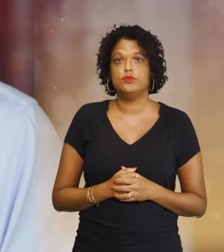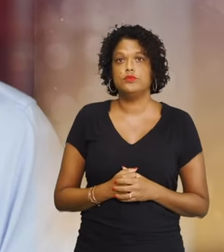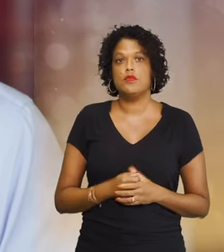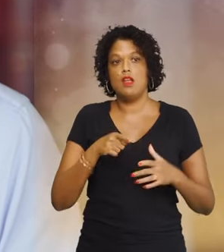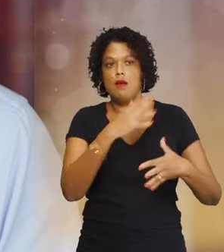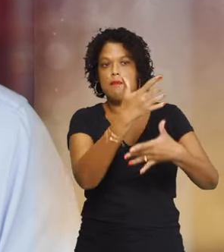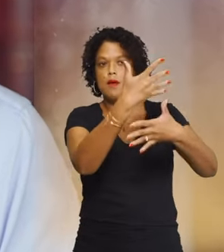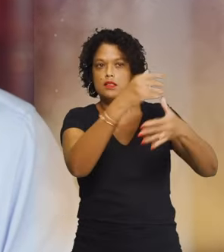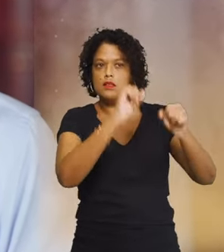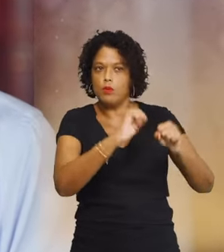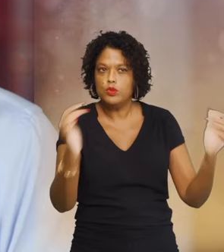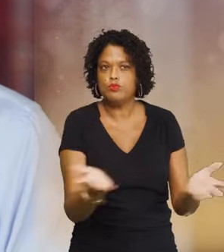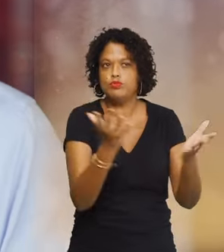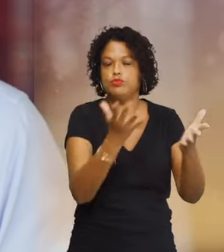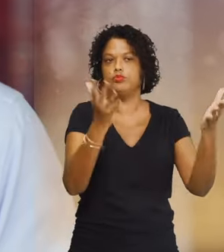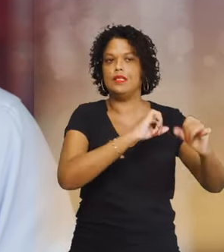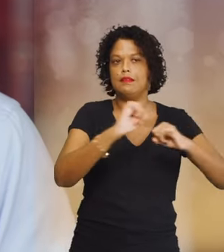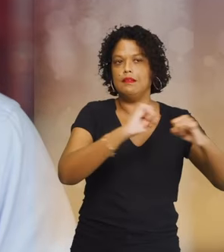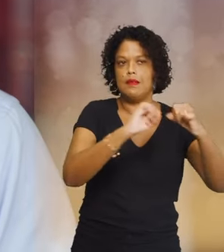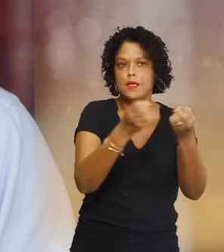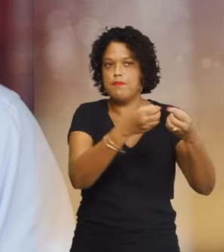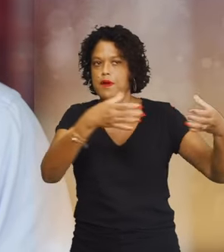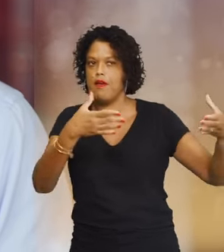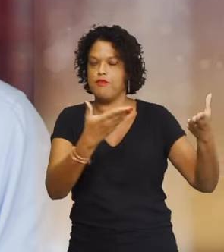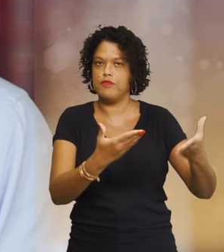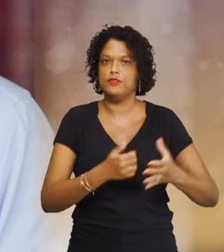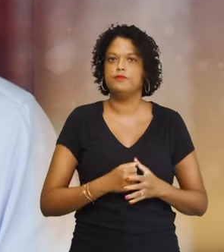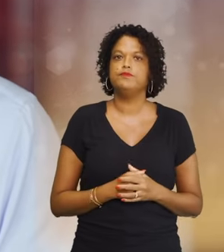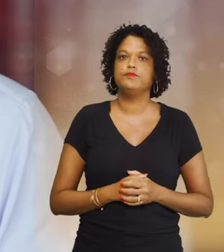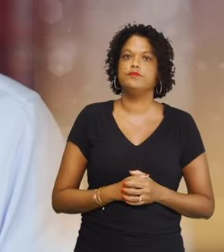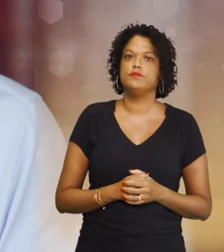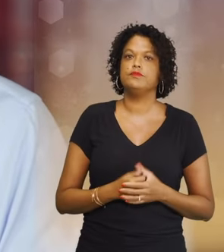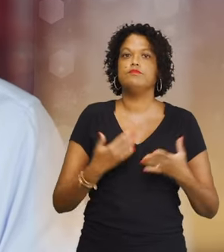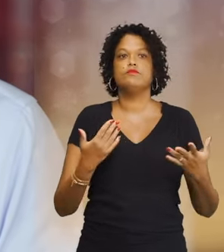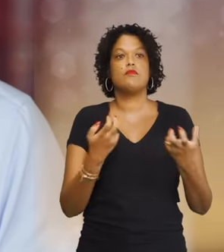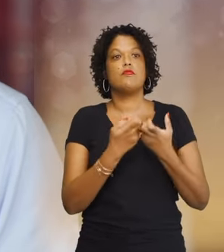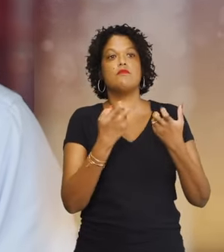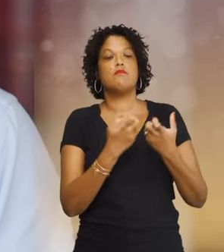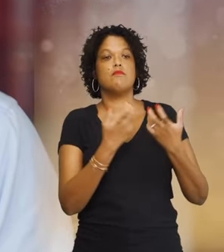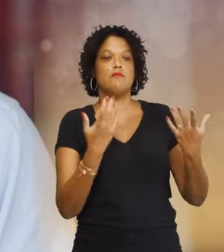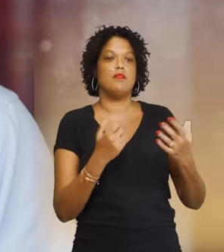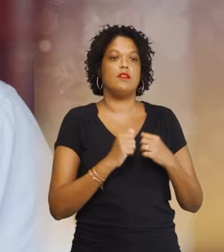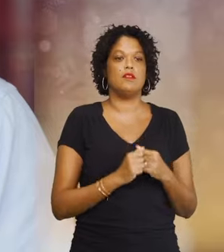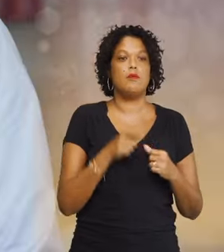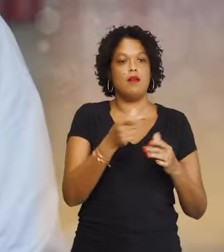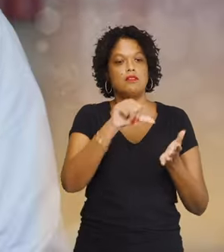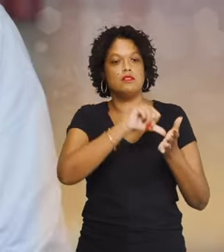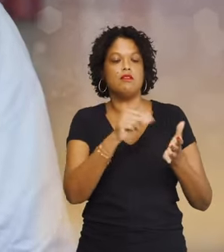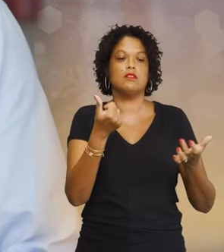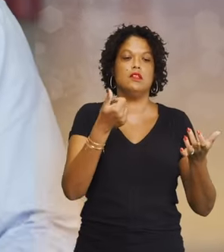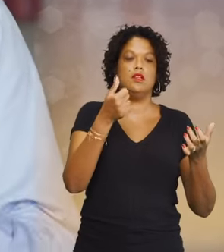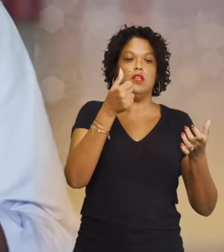propulser la Martinique dans une dynamique de développement qui sera propice. Je pense à l'installation du Cité Biome, au Lamantin.